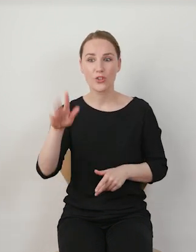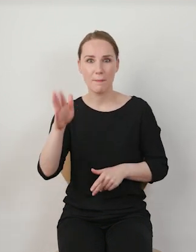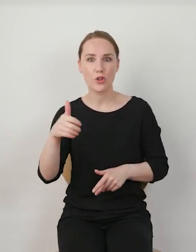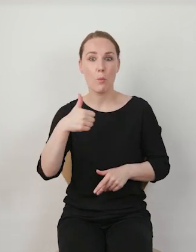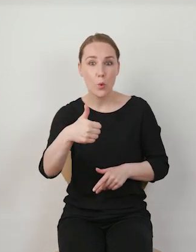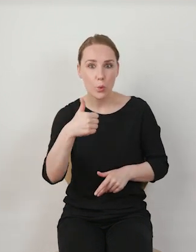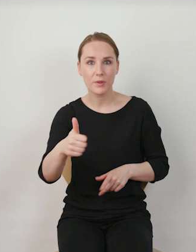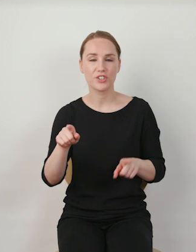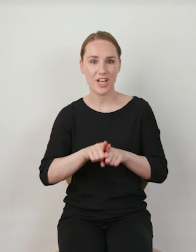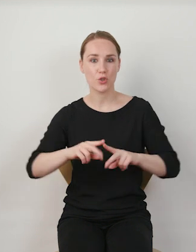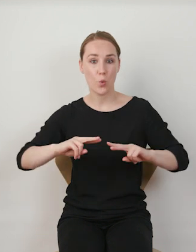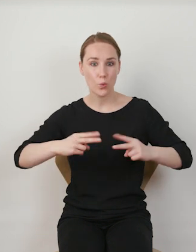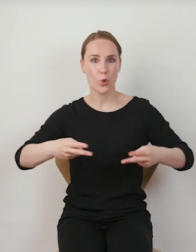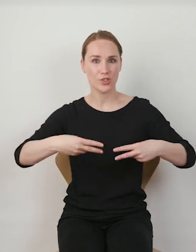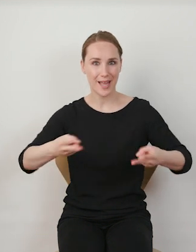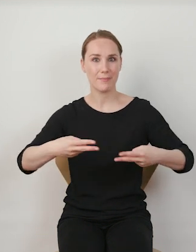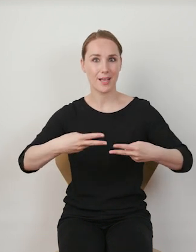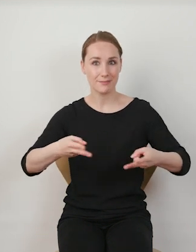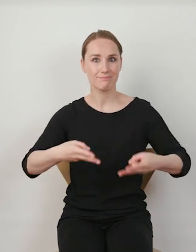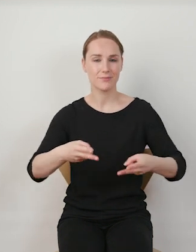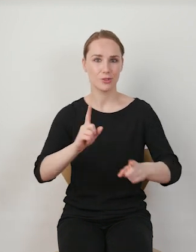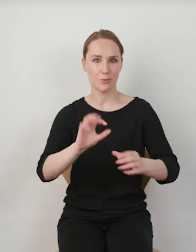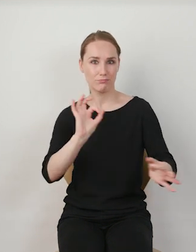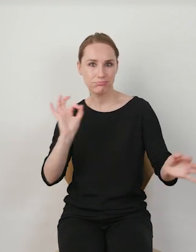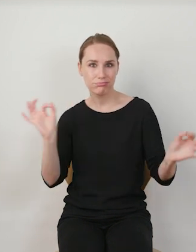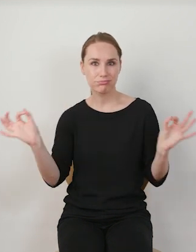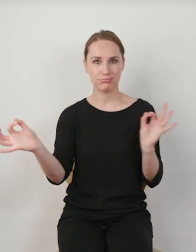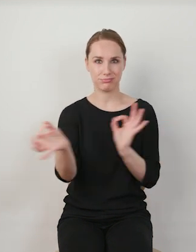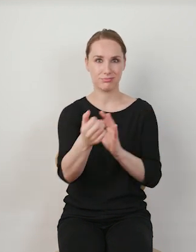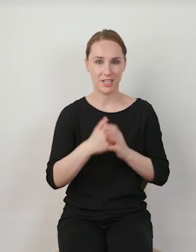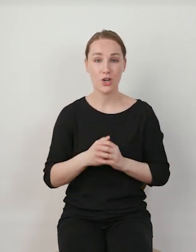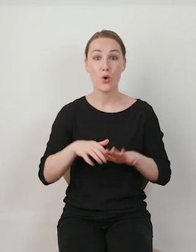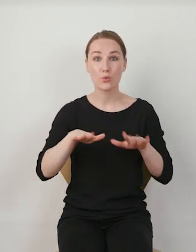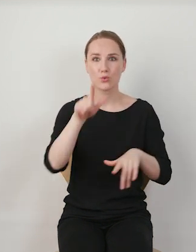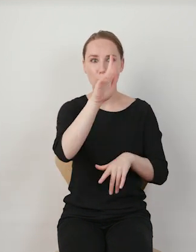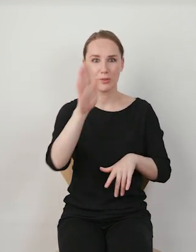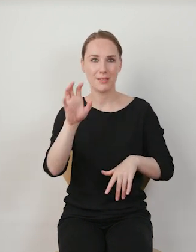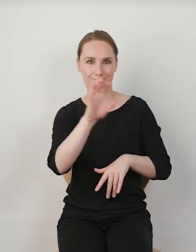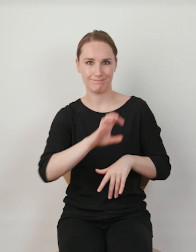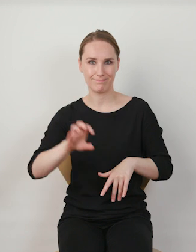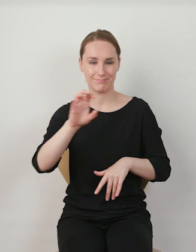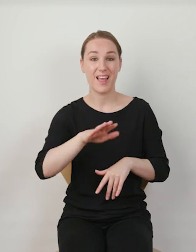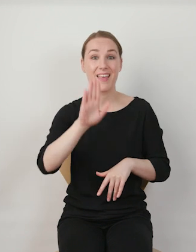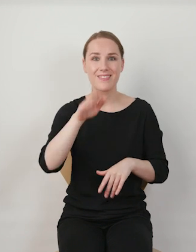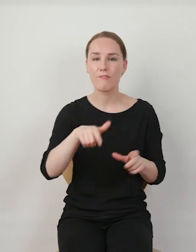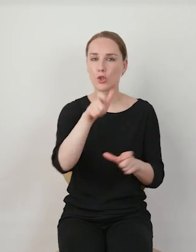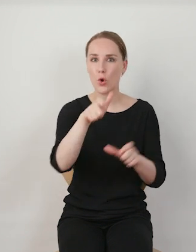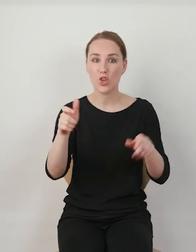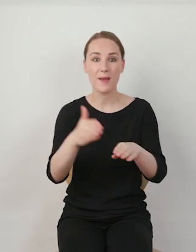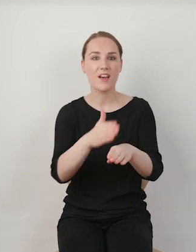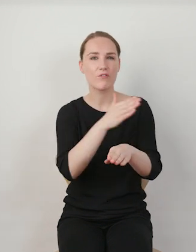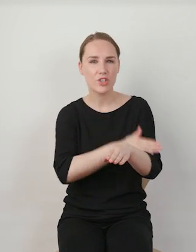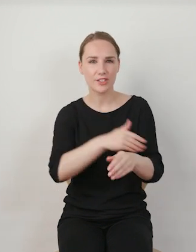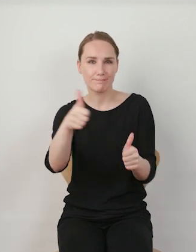będzie udostępniany, że będzie podawany dalej w relacjach, a tym samym informacja rozniesie się również do tych osób,